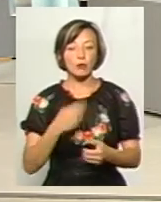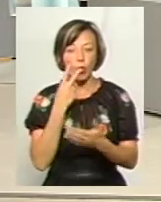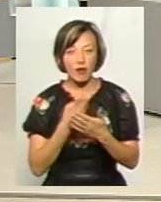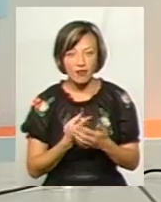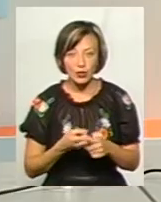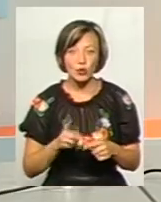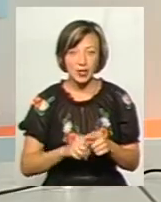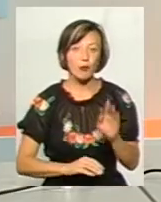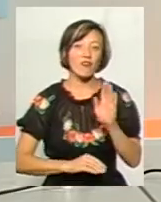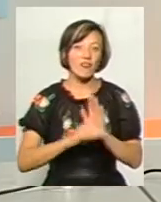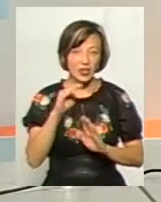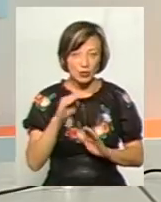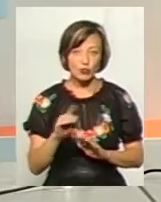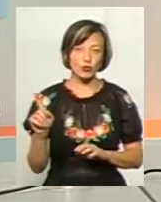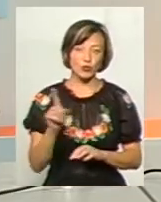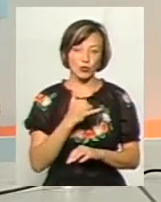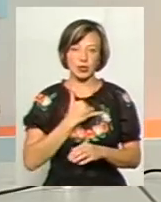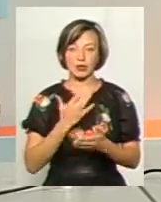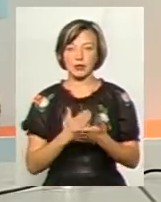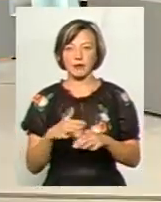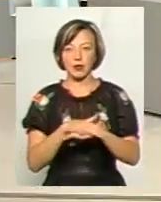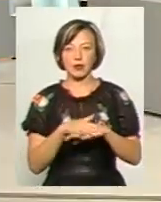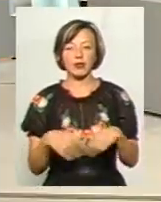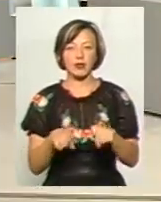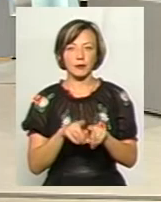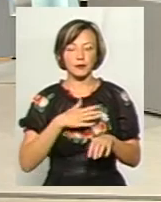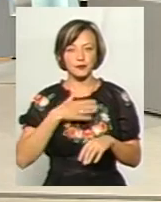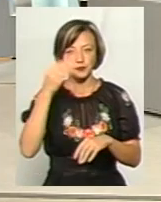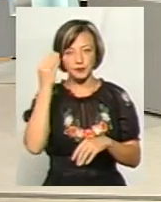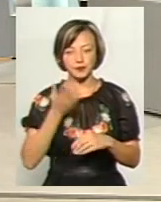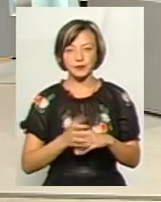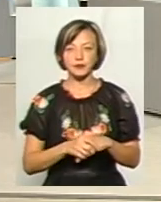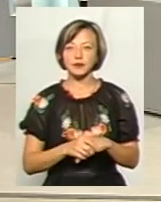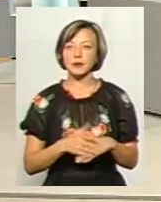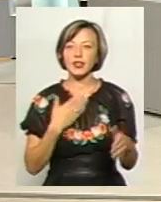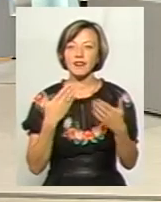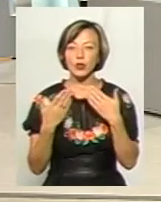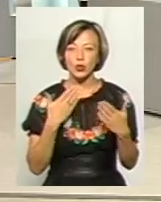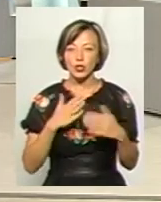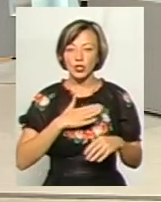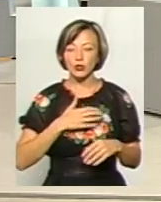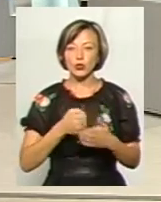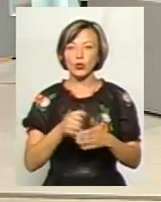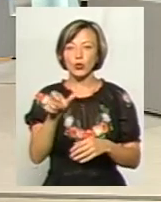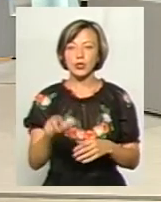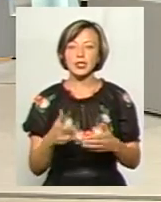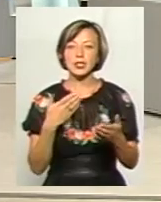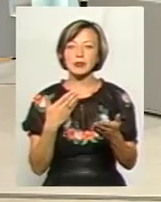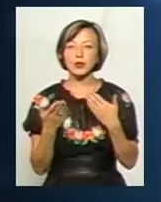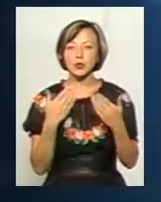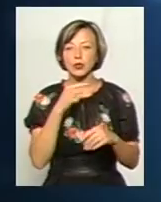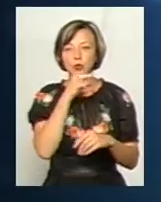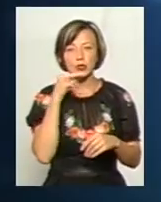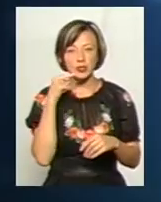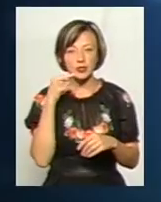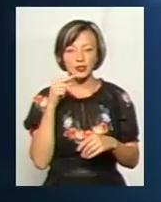оцему вищому, що в нас є в народі. Але відношення наше до людини, яка спілкується російською,